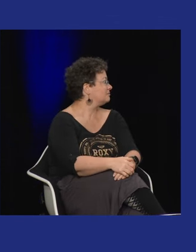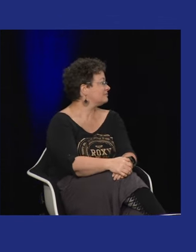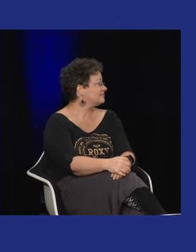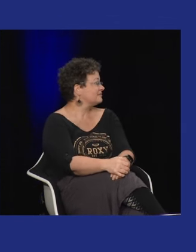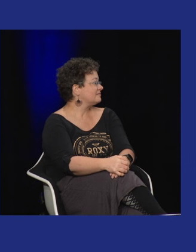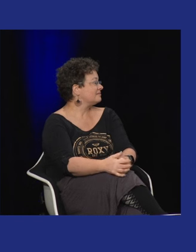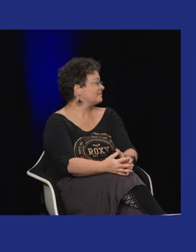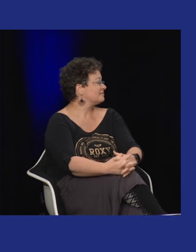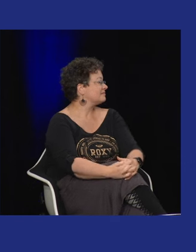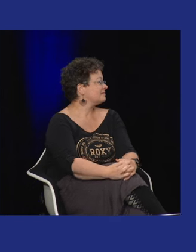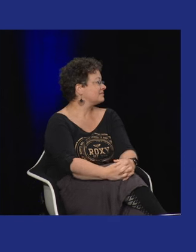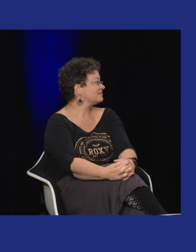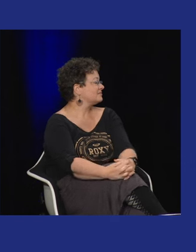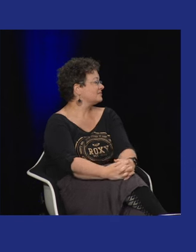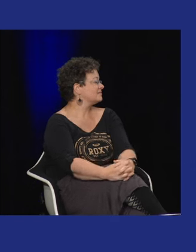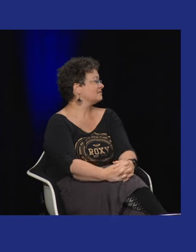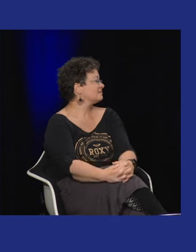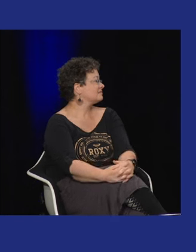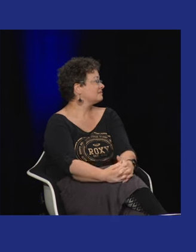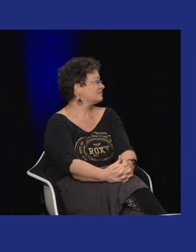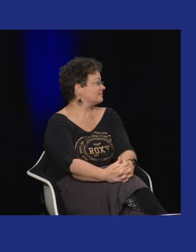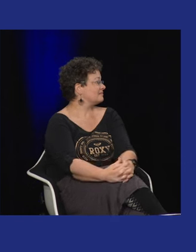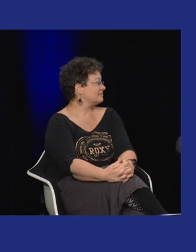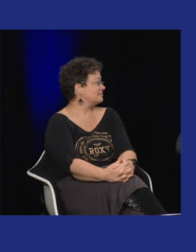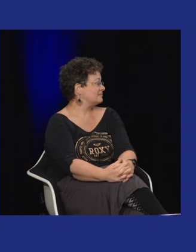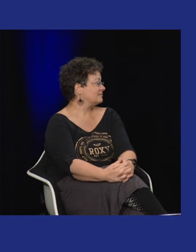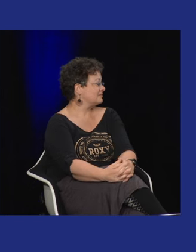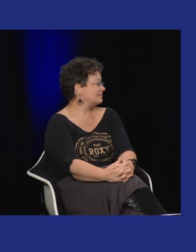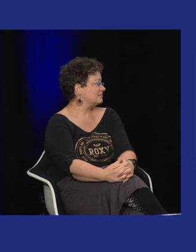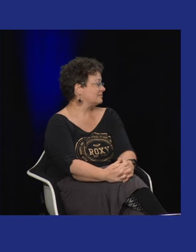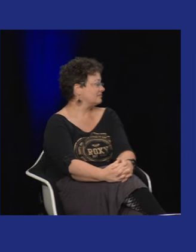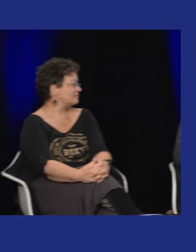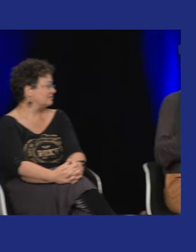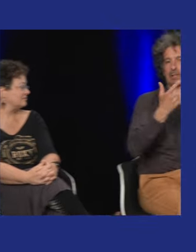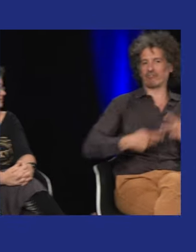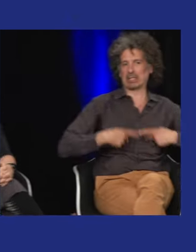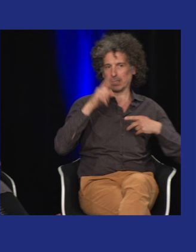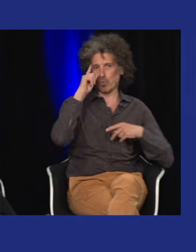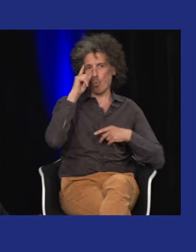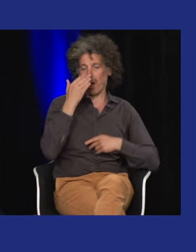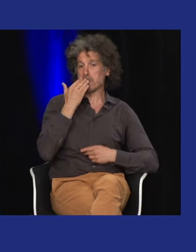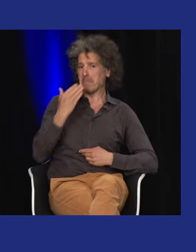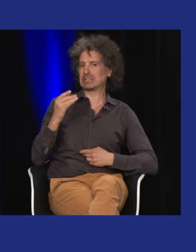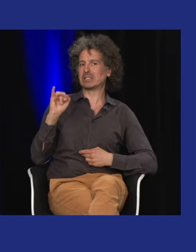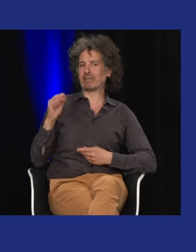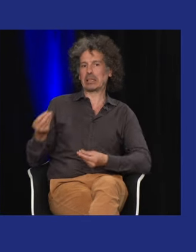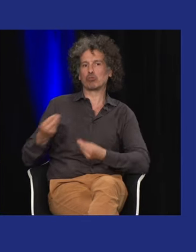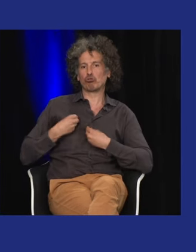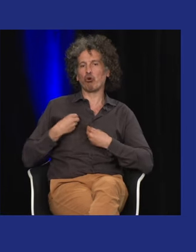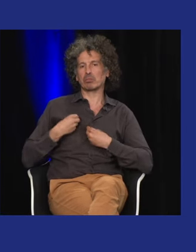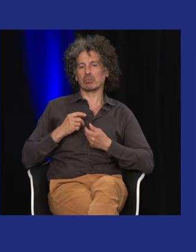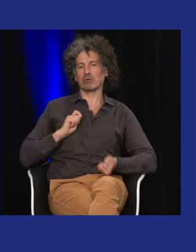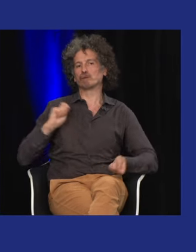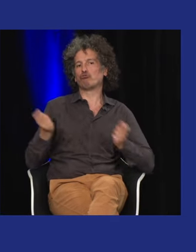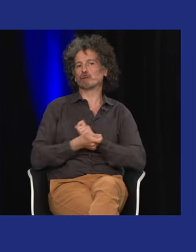ce livre c'est un très beau résumé de tout ce qui s'est passé à cette époque-là et Victor dit très bien que son livre c'est pour lui une deuxième vie